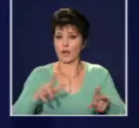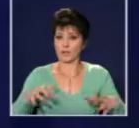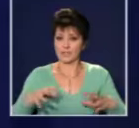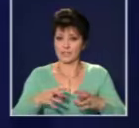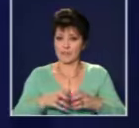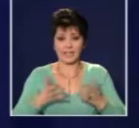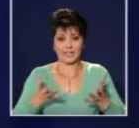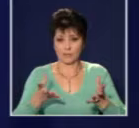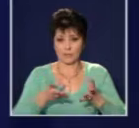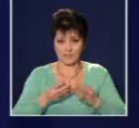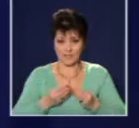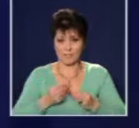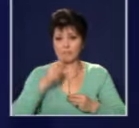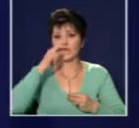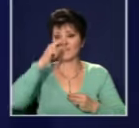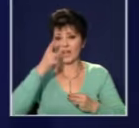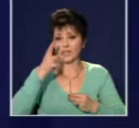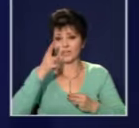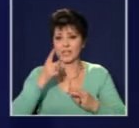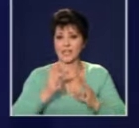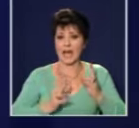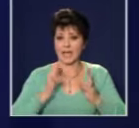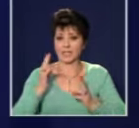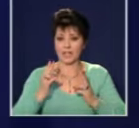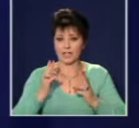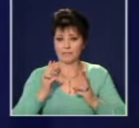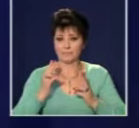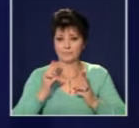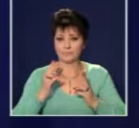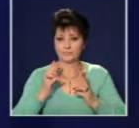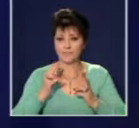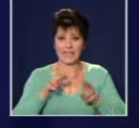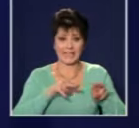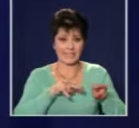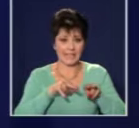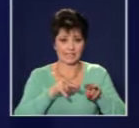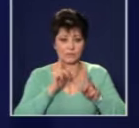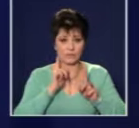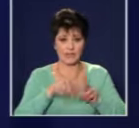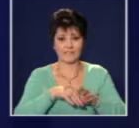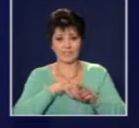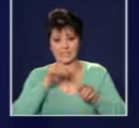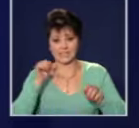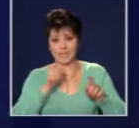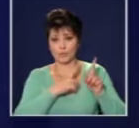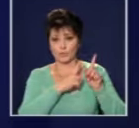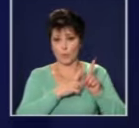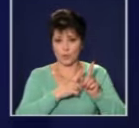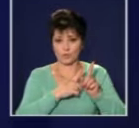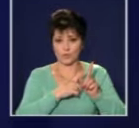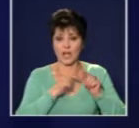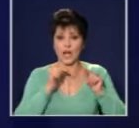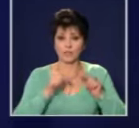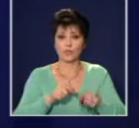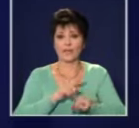важни и основни решения. Следствието трябва да бъде извадено от прокуратурата. Това е ясно, че е